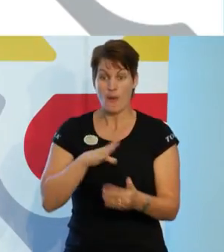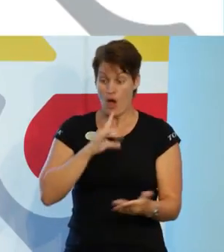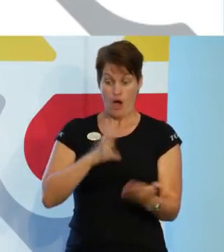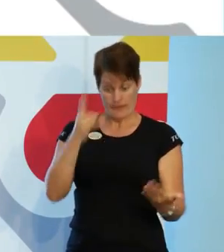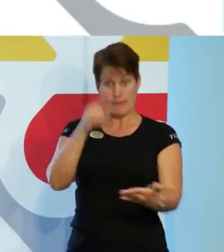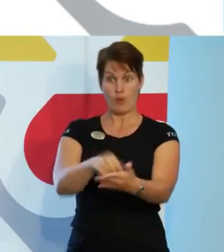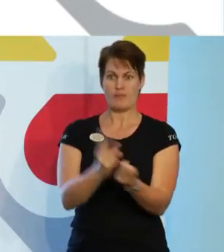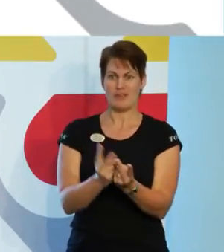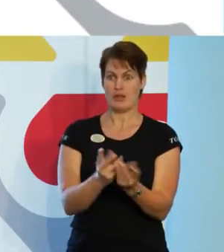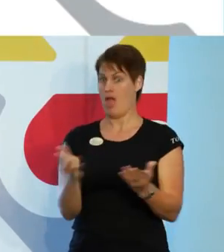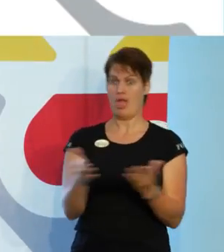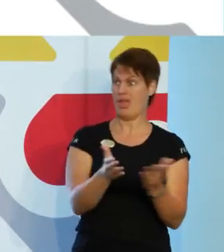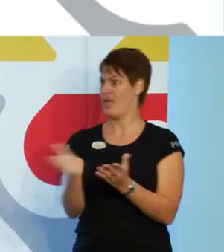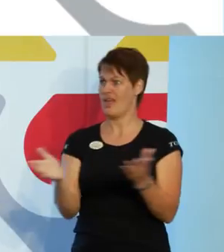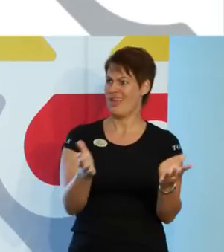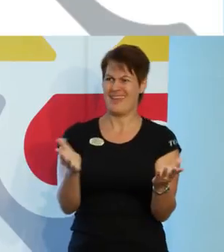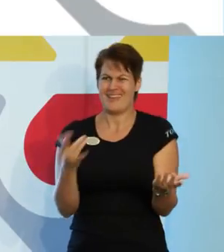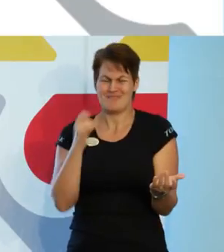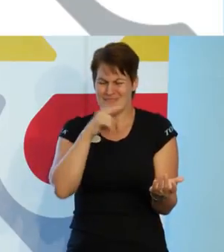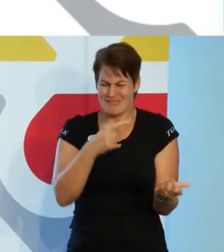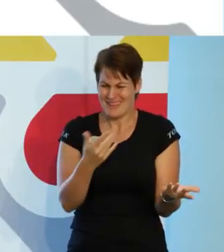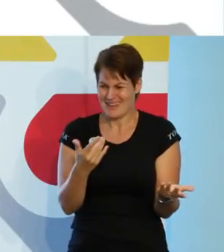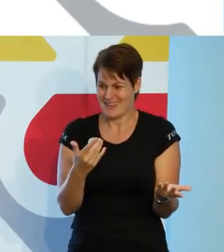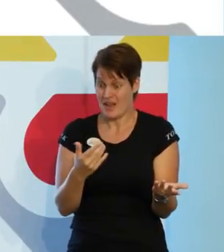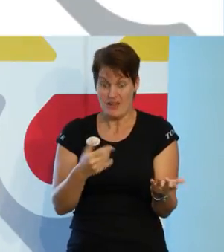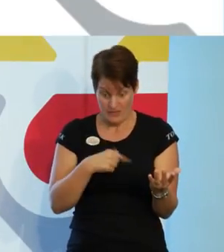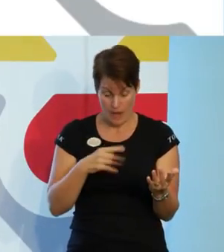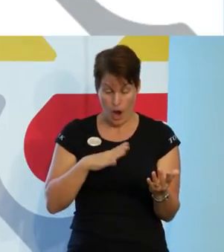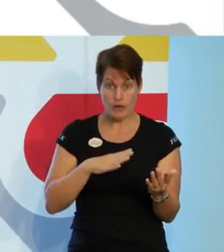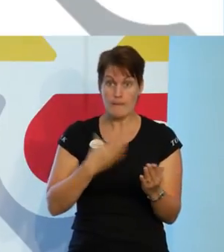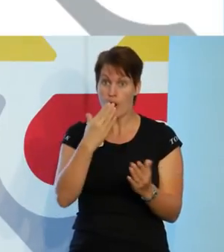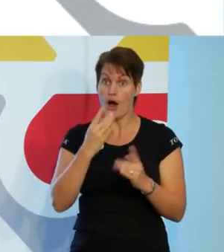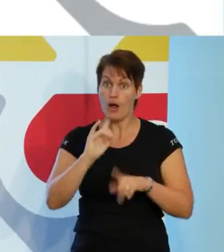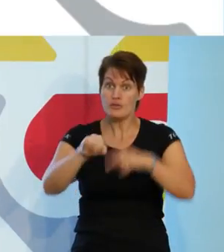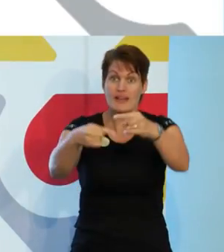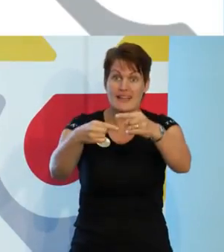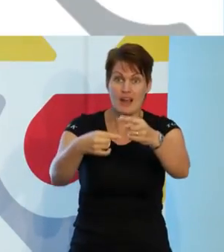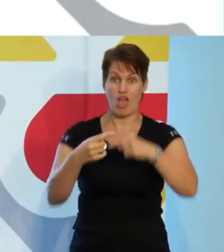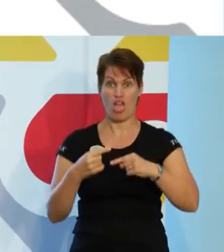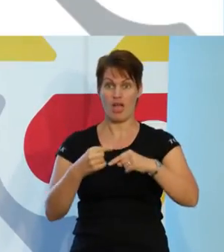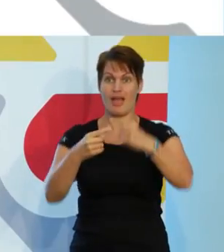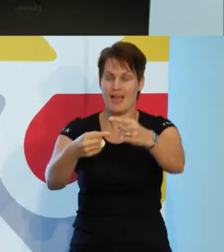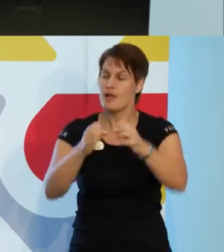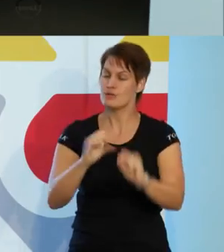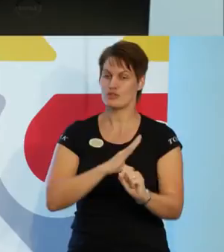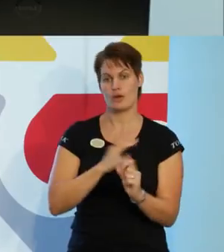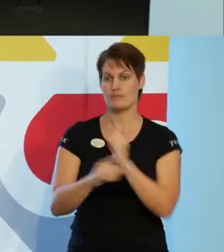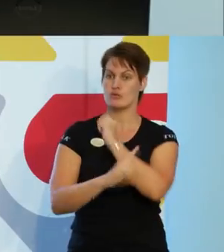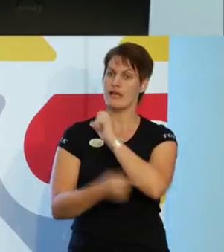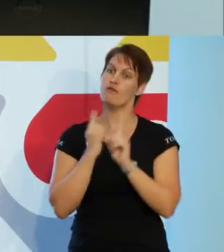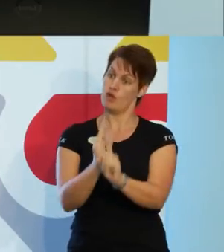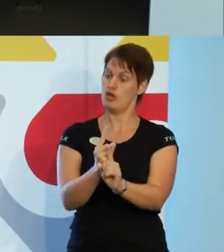och för luddigt. Och vi vet aldrig riktigt när vi gör några framsteg. Så det är bra att ha en modell att hålla sig i.